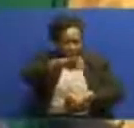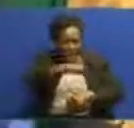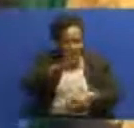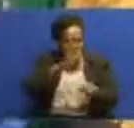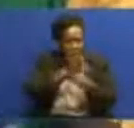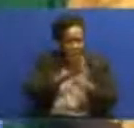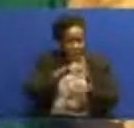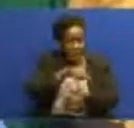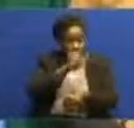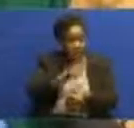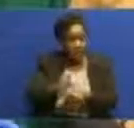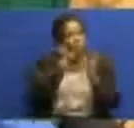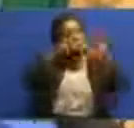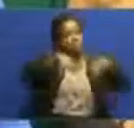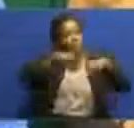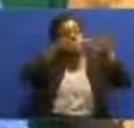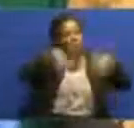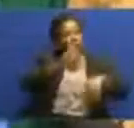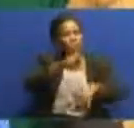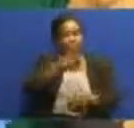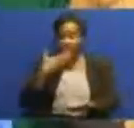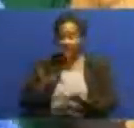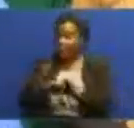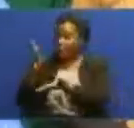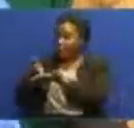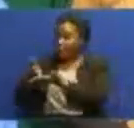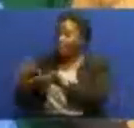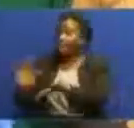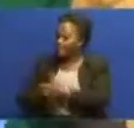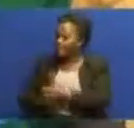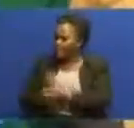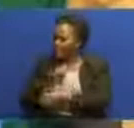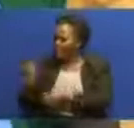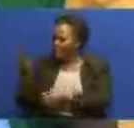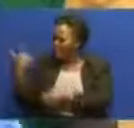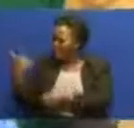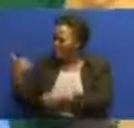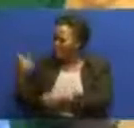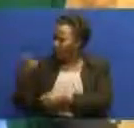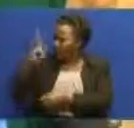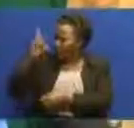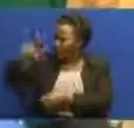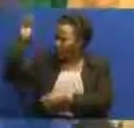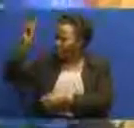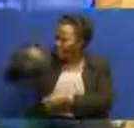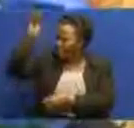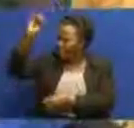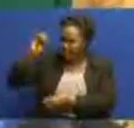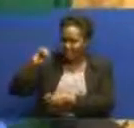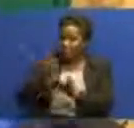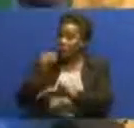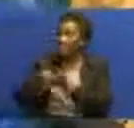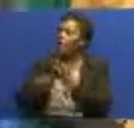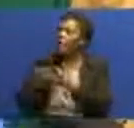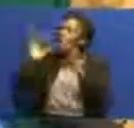yetu kwa sasabibu mvua inanyesha. Kwa mfano Dar esalama, wiki iliopita umeme umekatika sana Dar esalama. Kwa sababu mvua